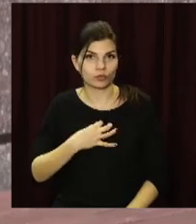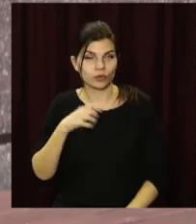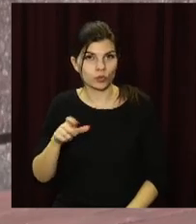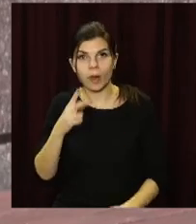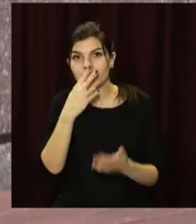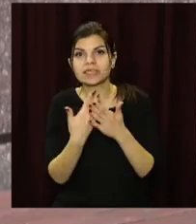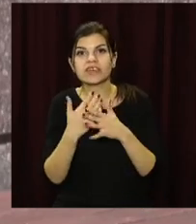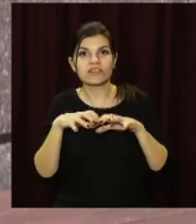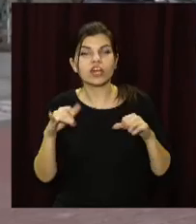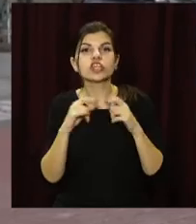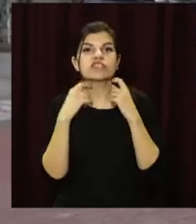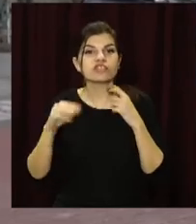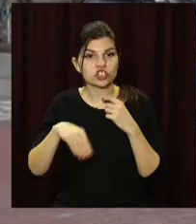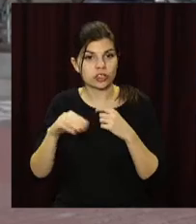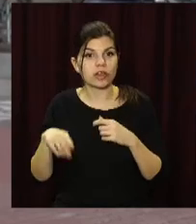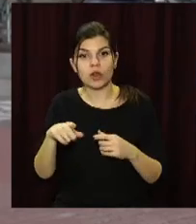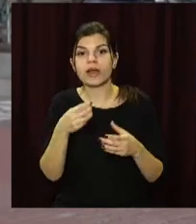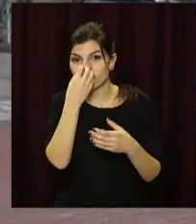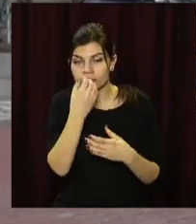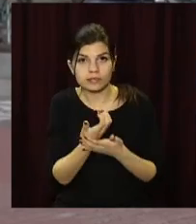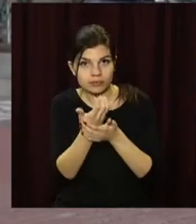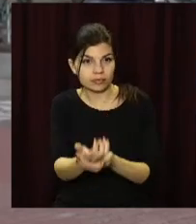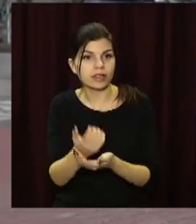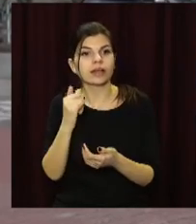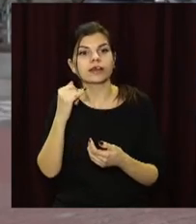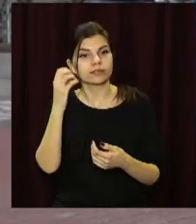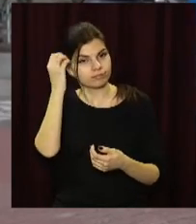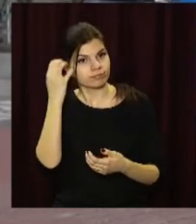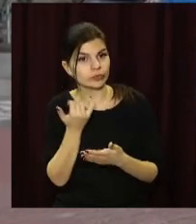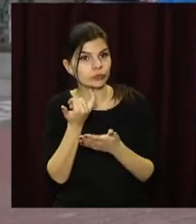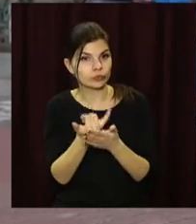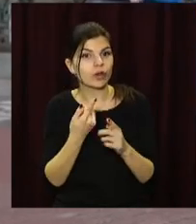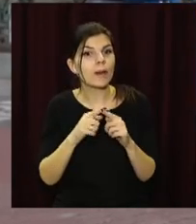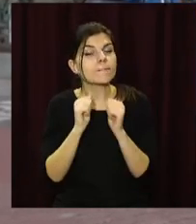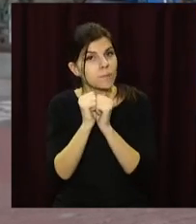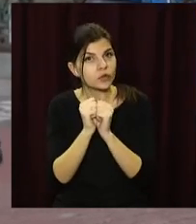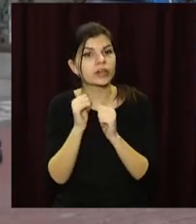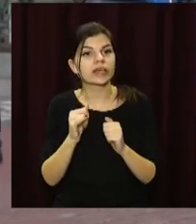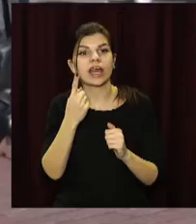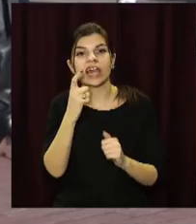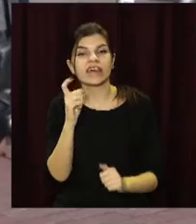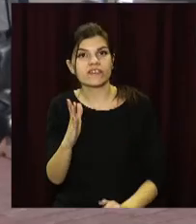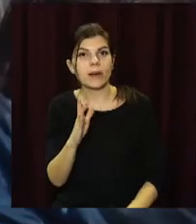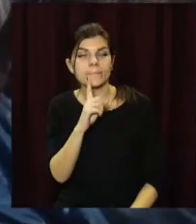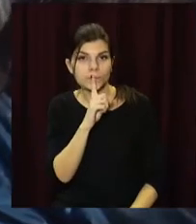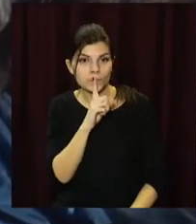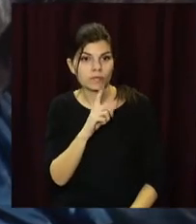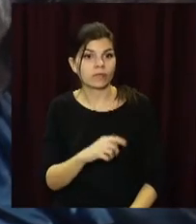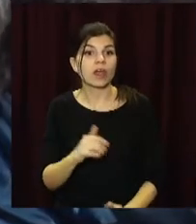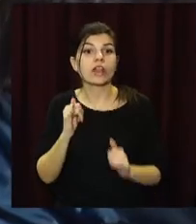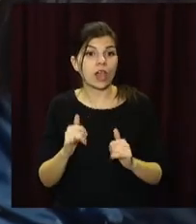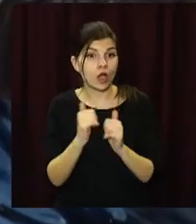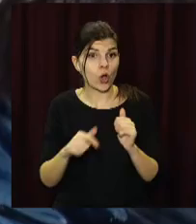представники влади та священники. Вони полкали квіти та вшанували видатного діяча культури молитвою і хвилиною мовчання. Для